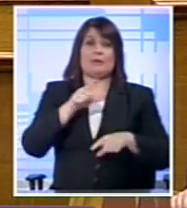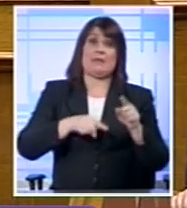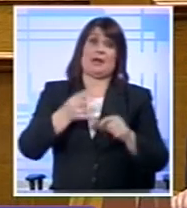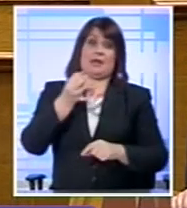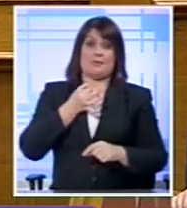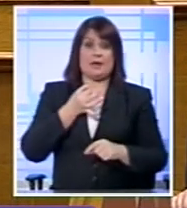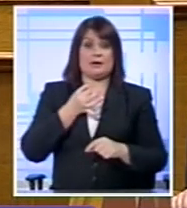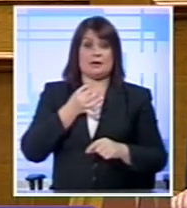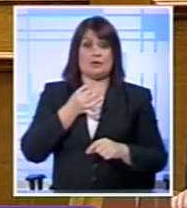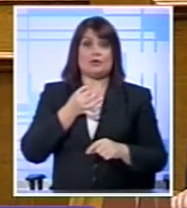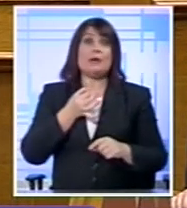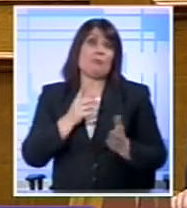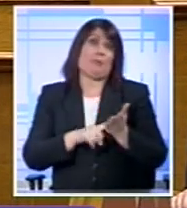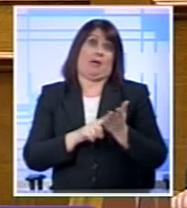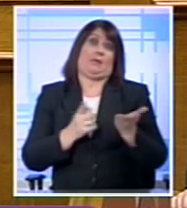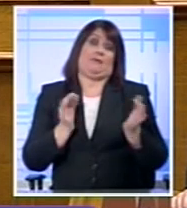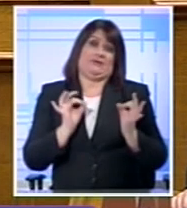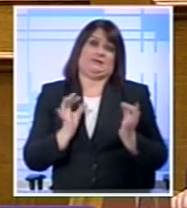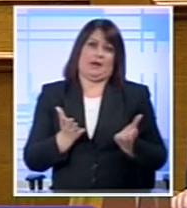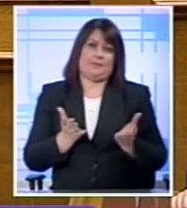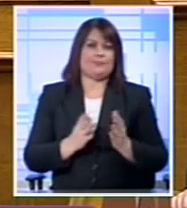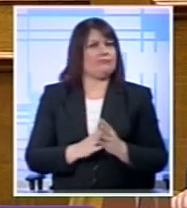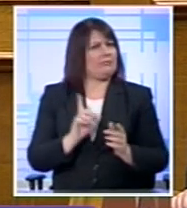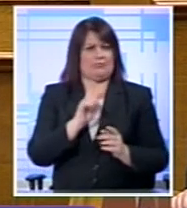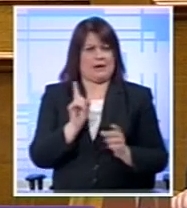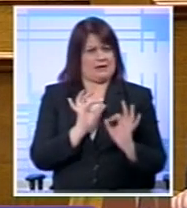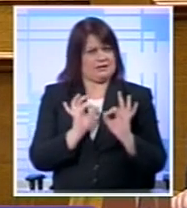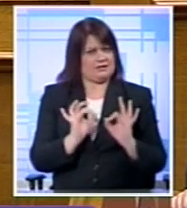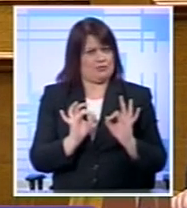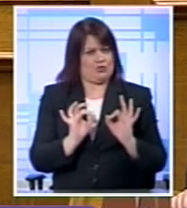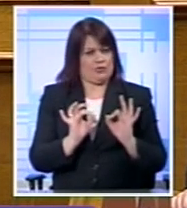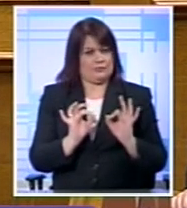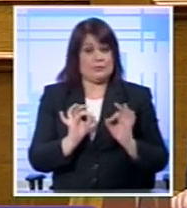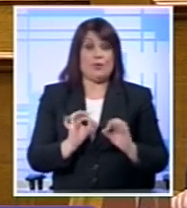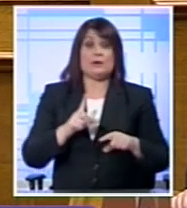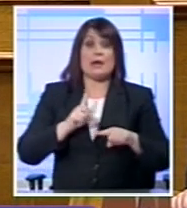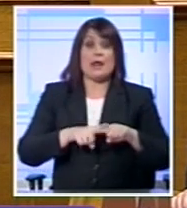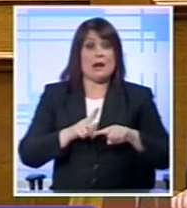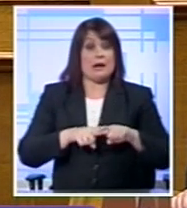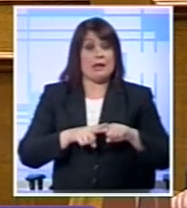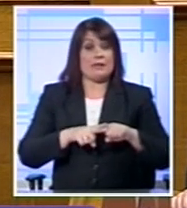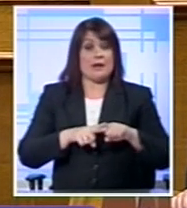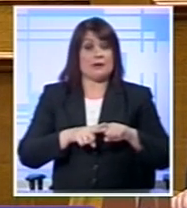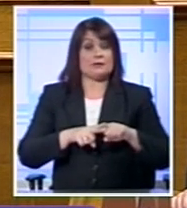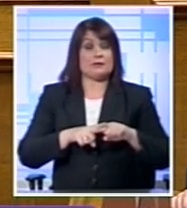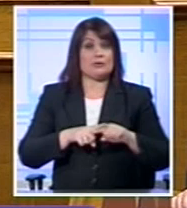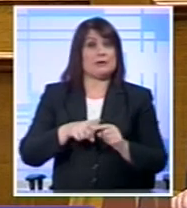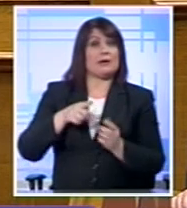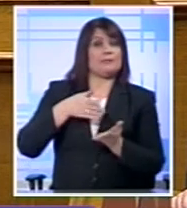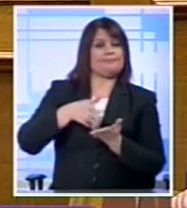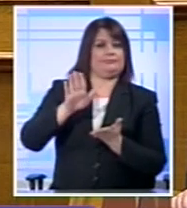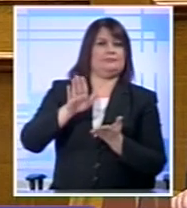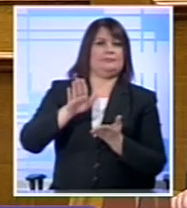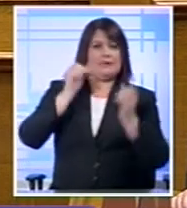αυτό Δεδομένο Αλλά δεν ήταν καθόλου δεδομένο Ότι η Ελλάδα Θα απέφευγε τη